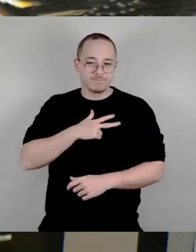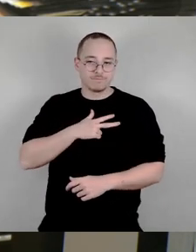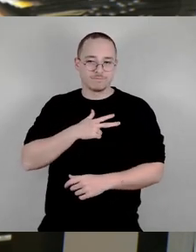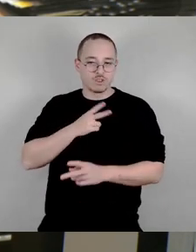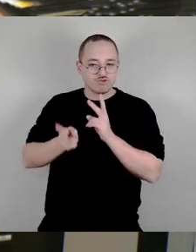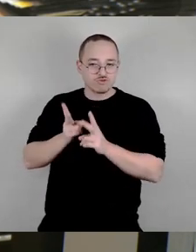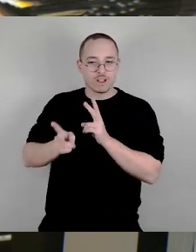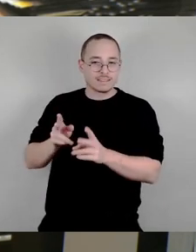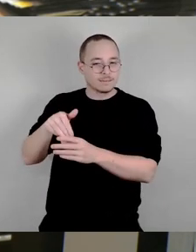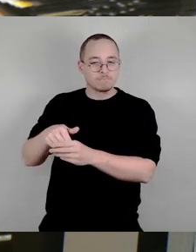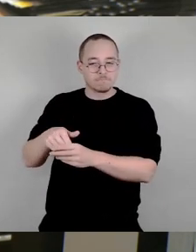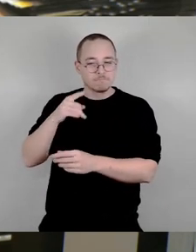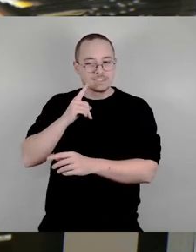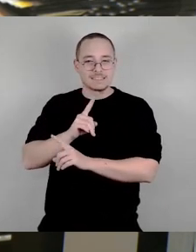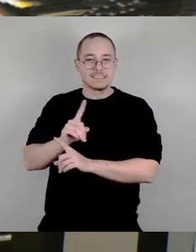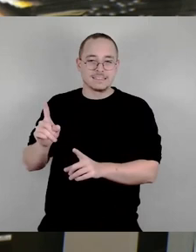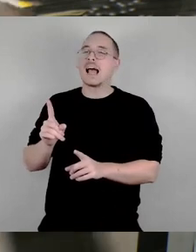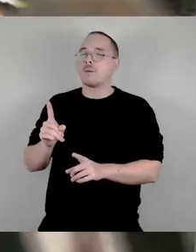ein zahnloser Tiger. Vielen Dank.